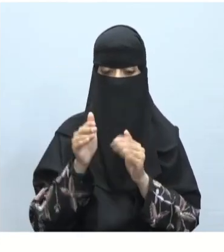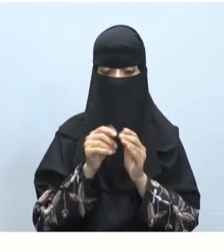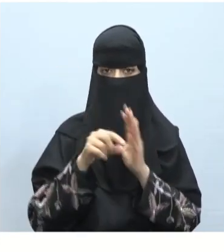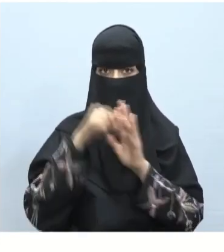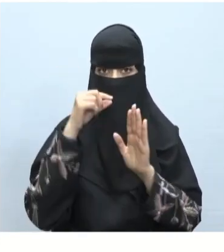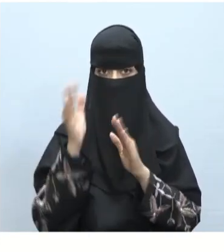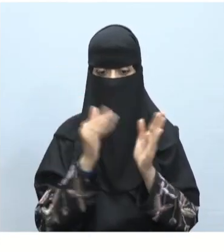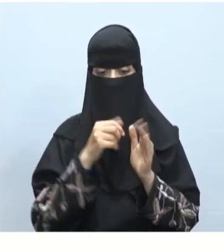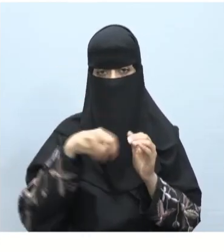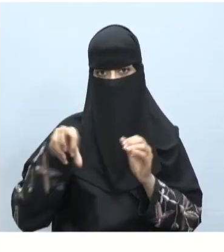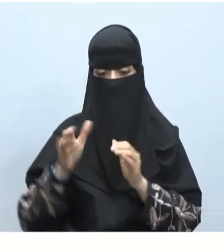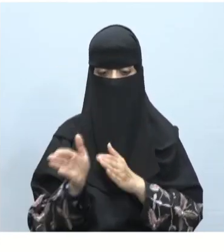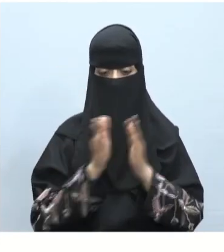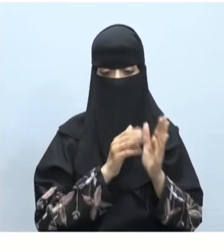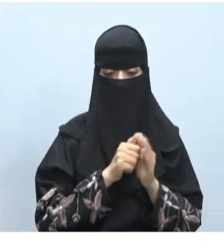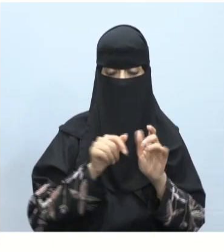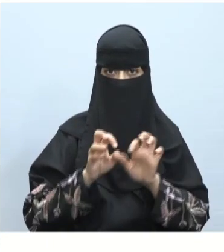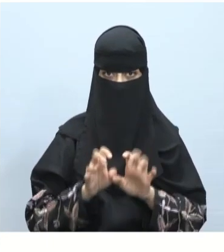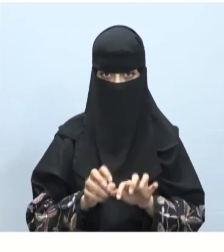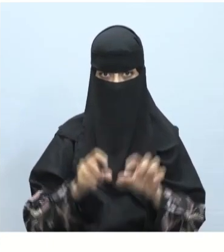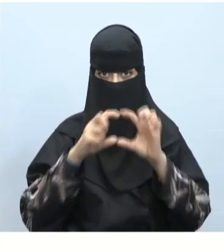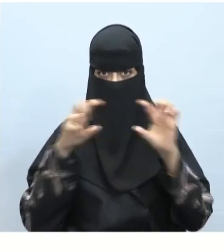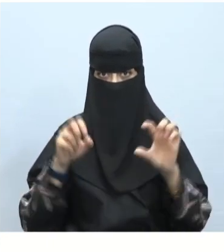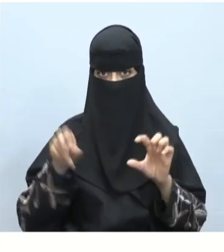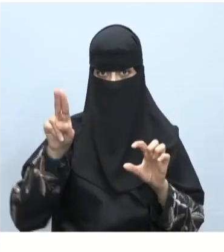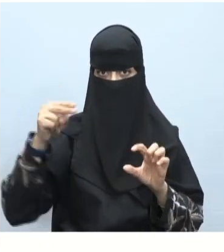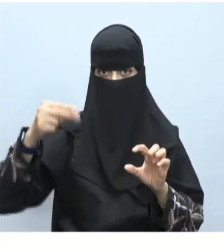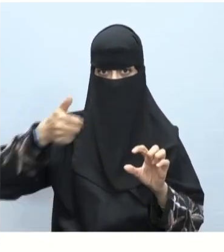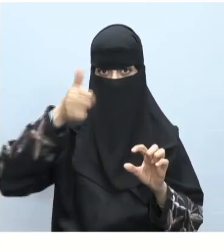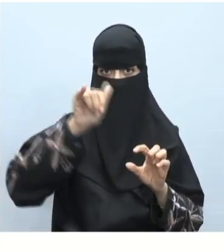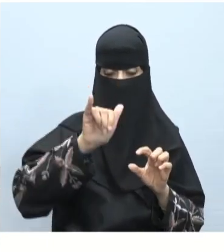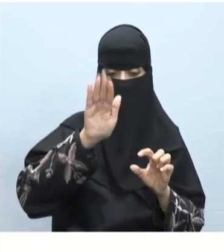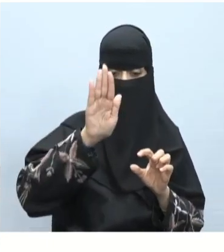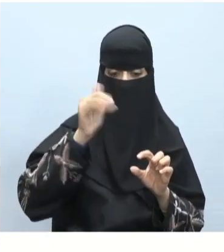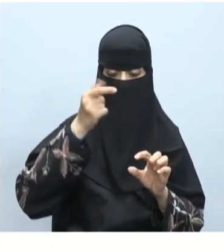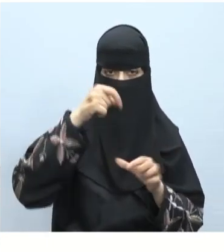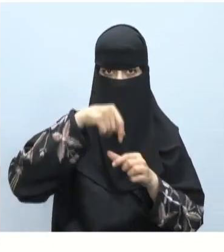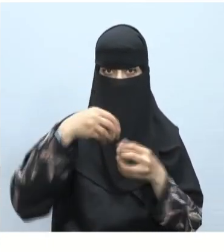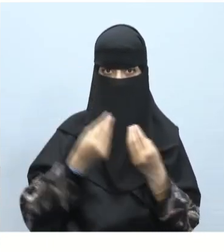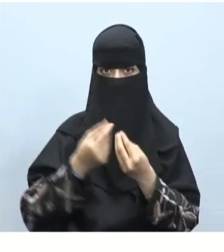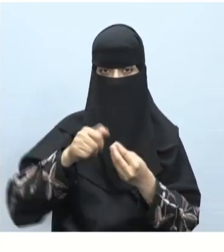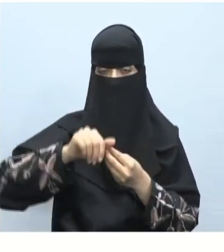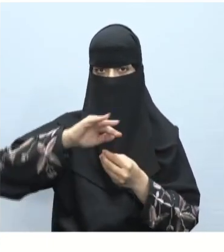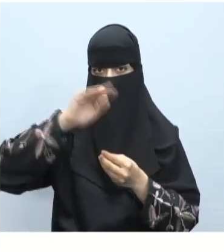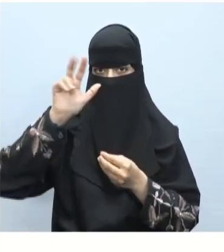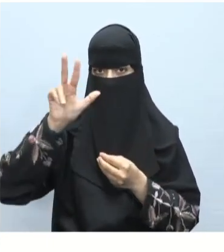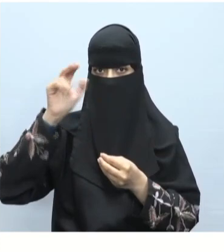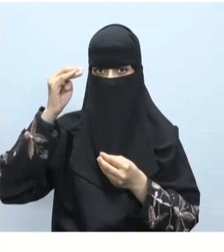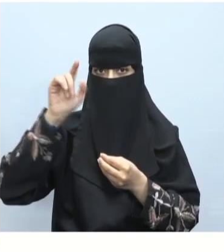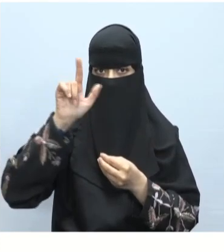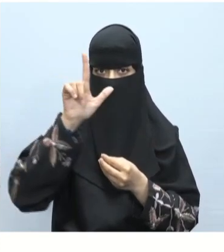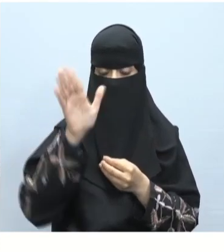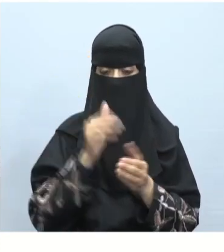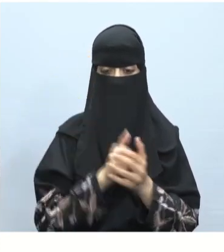موضوع فرعي ومن ثم نقوم بكتابة النص الذي نريد في هذا الجزء وكان النص تعايش